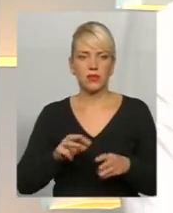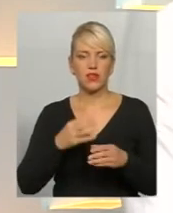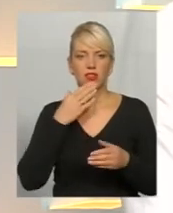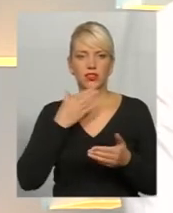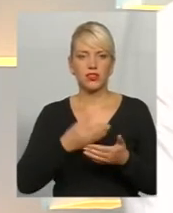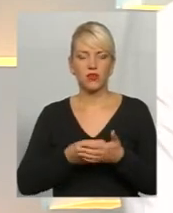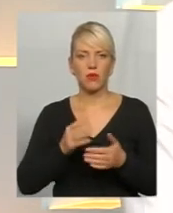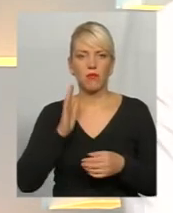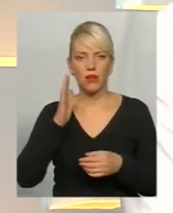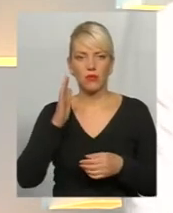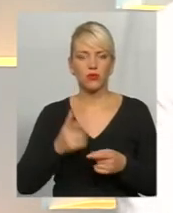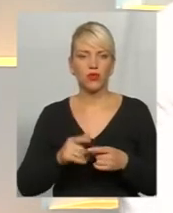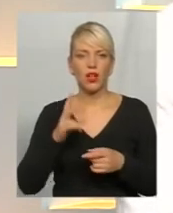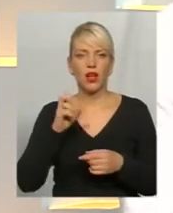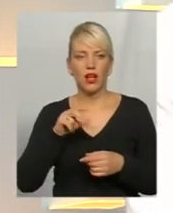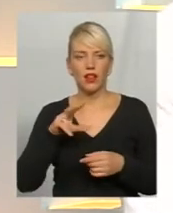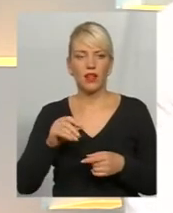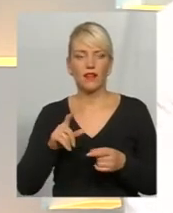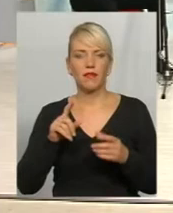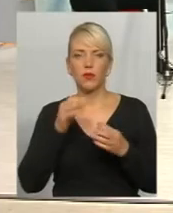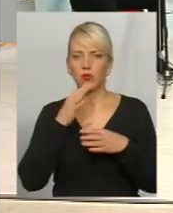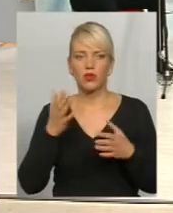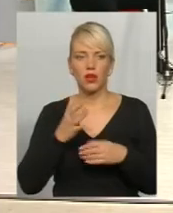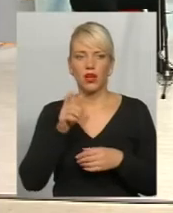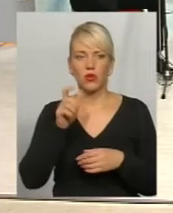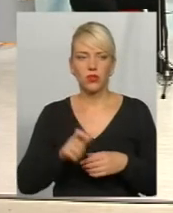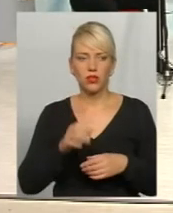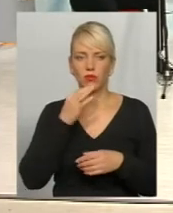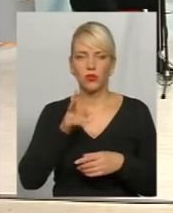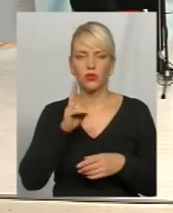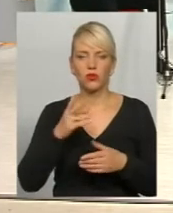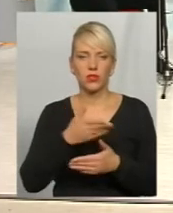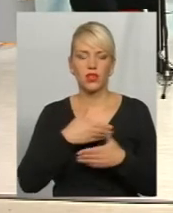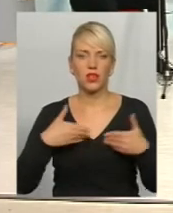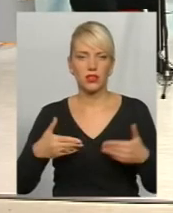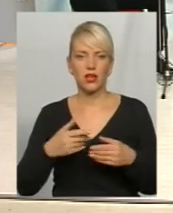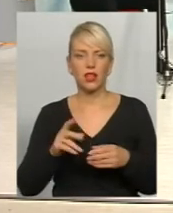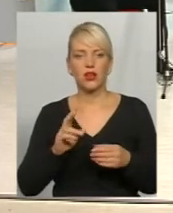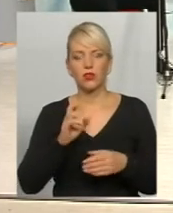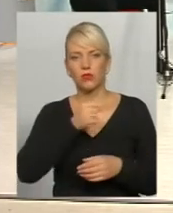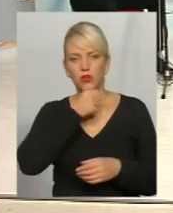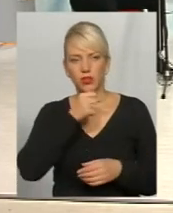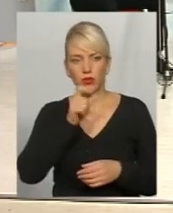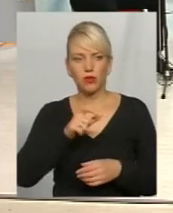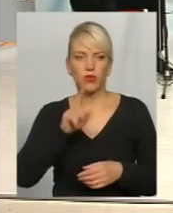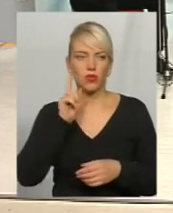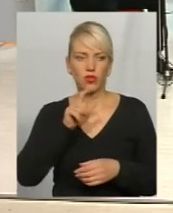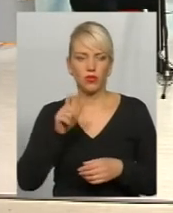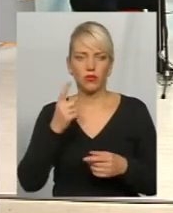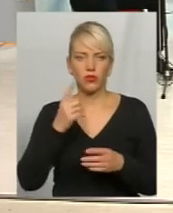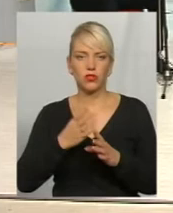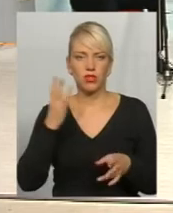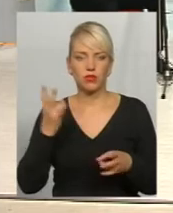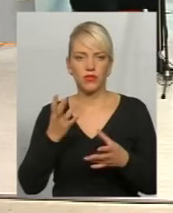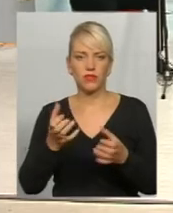забезпечення свого майбутнього. Але все-таки сьогодні будь-яка людина, будь-хто з нас, будь-хто неплохилого віку або молоді люди, мають в першу чергу